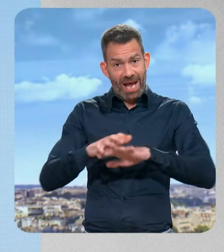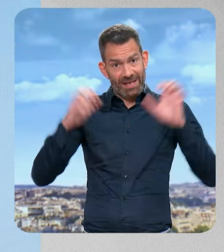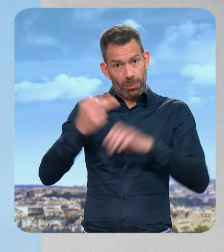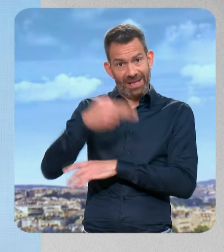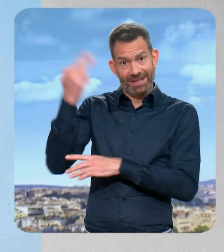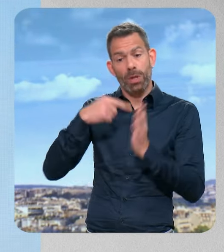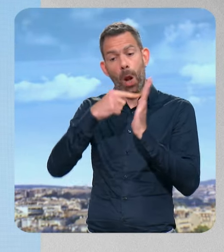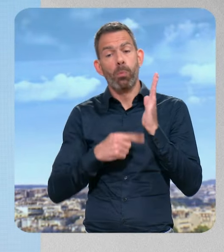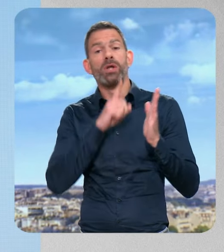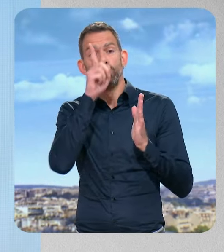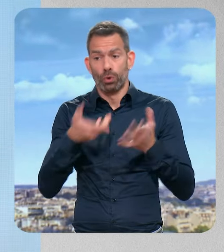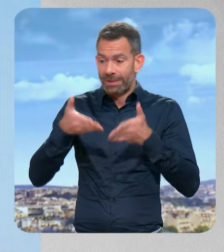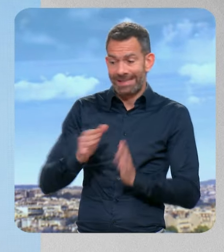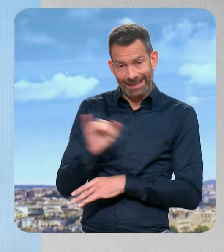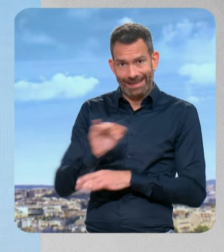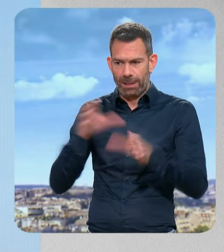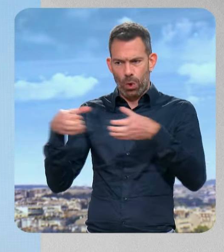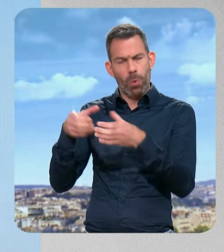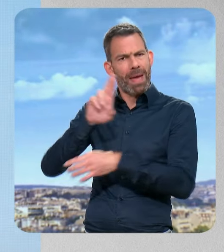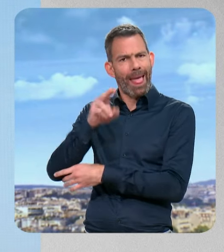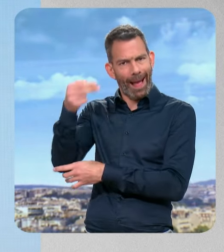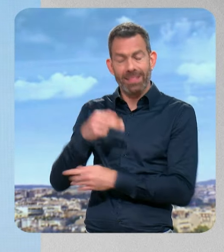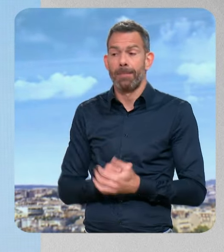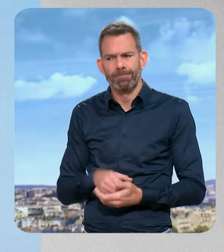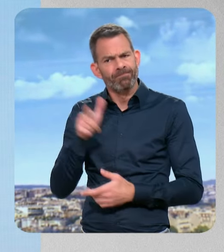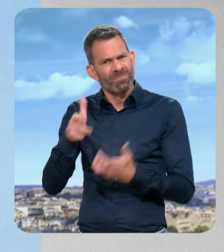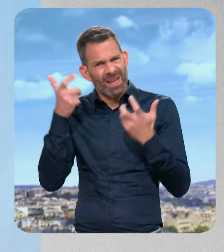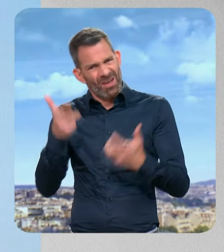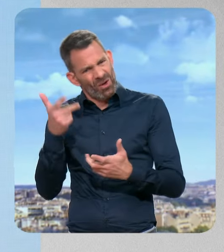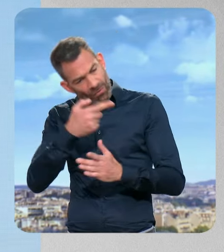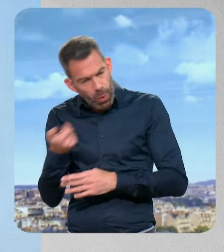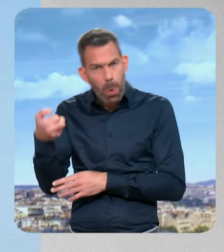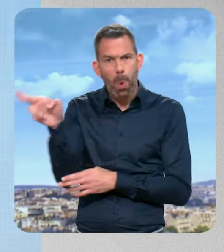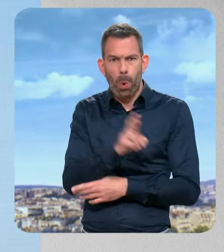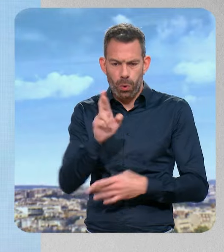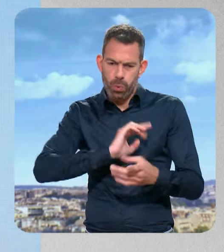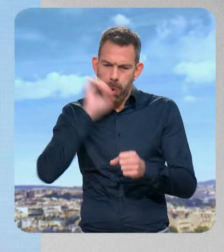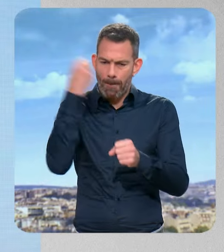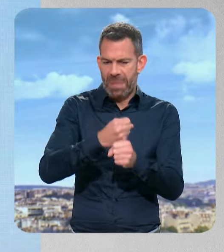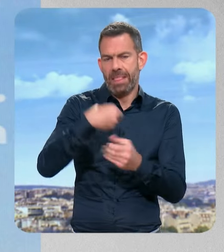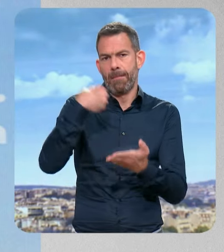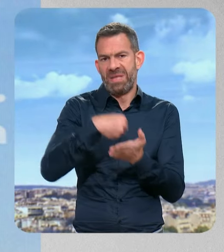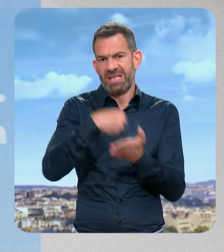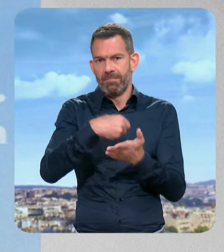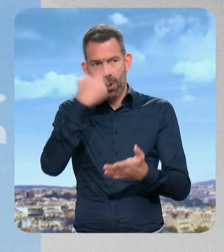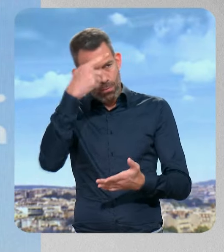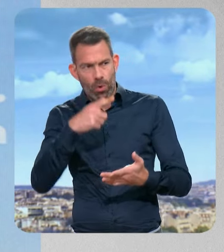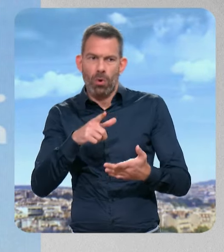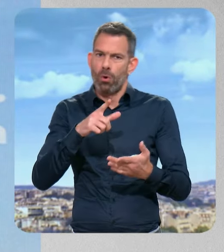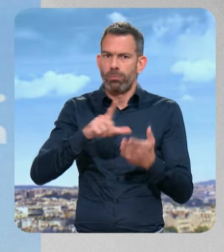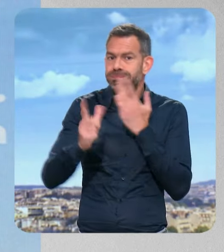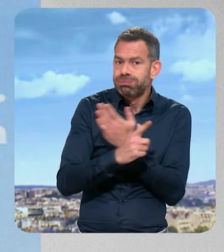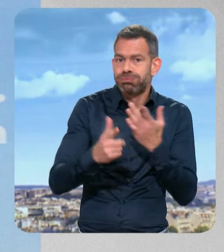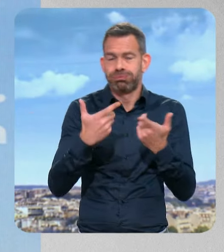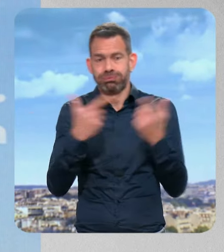que c eux qui décident ce qu'ils mettent à l'ordre du jour. Le RN veut notamment réinstaurer des peines planchées pour certains crimes délits, notamment pour ceux commis contre les forces de l'ordre ou en état